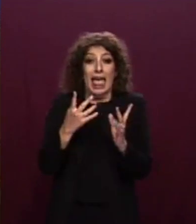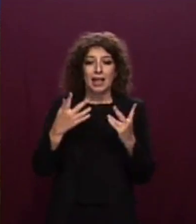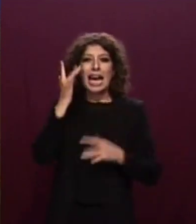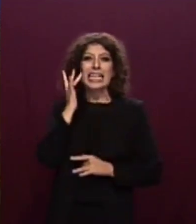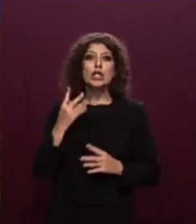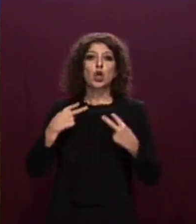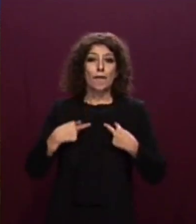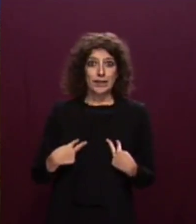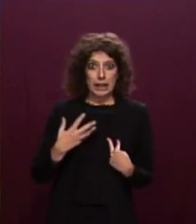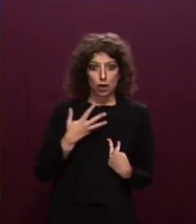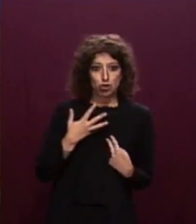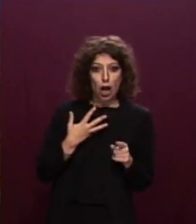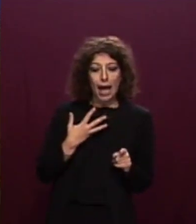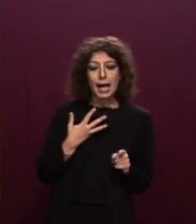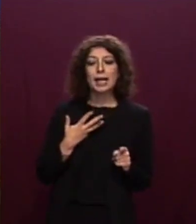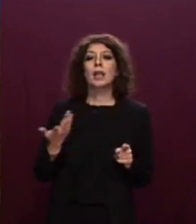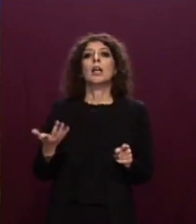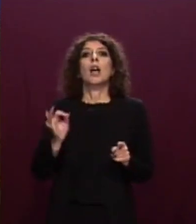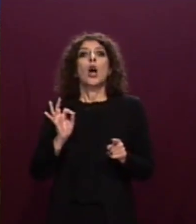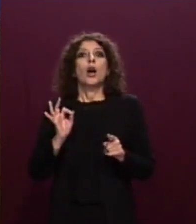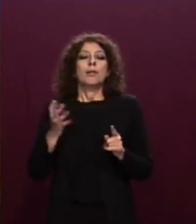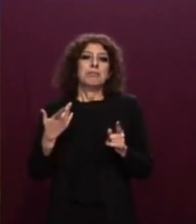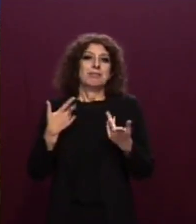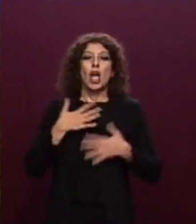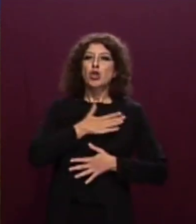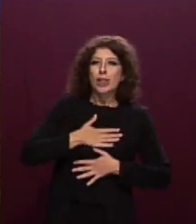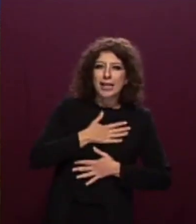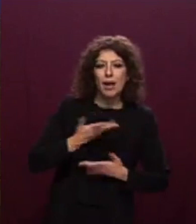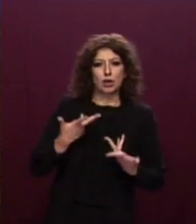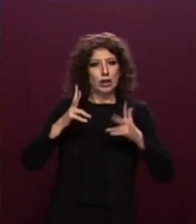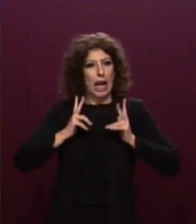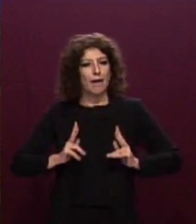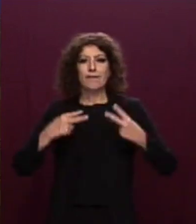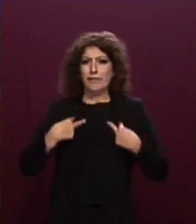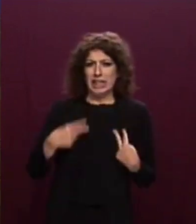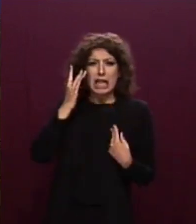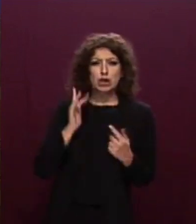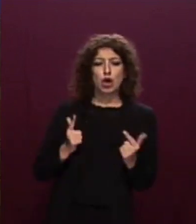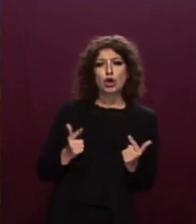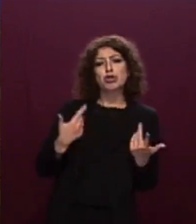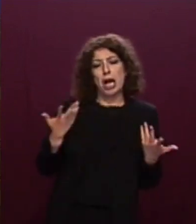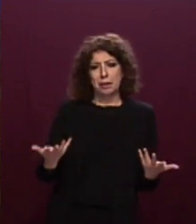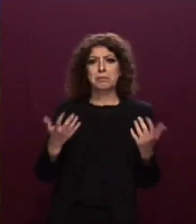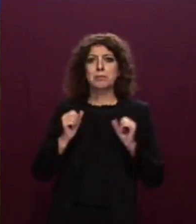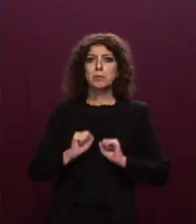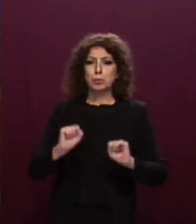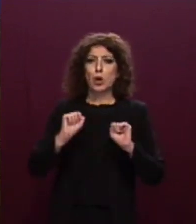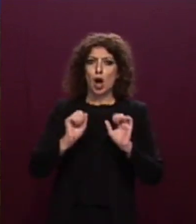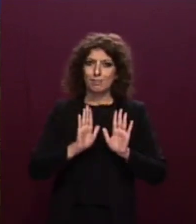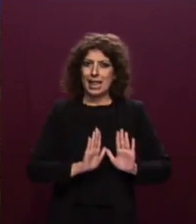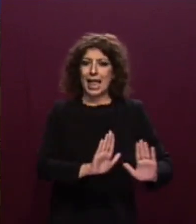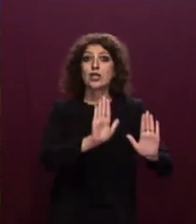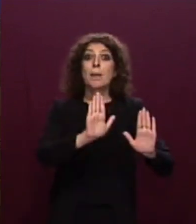e le loro esigenze di base sono soddisfatte, che la normativa internazionale non individui una nave intervenuta di per sé come luogo